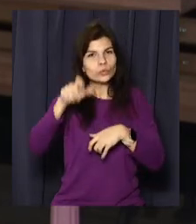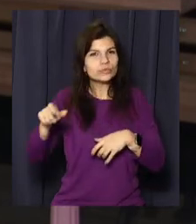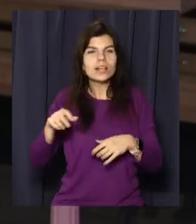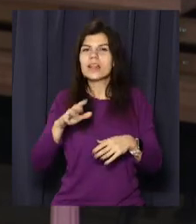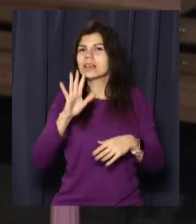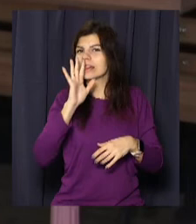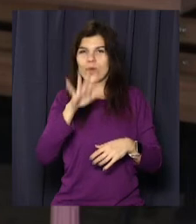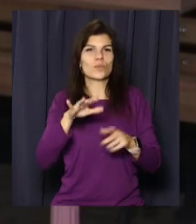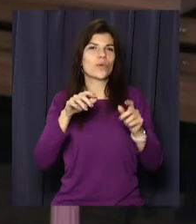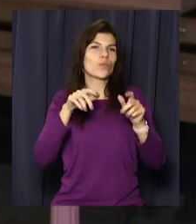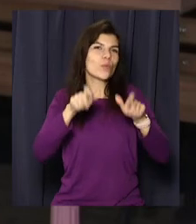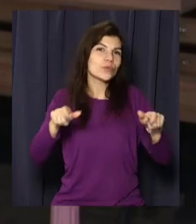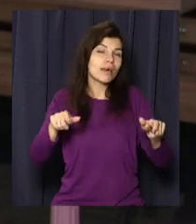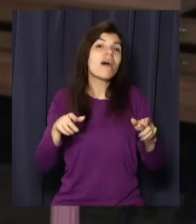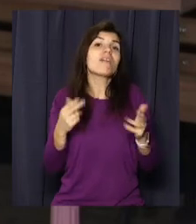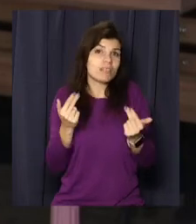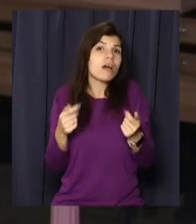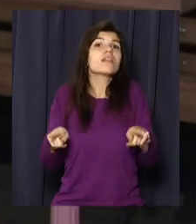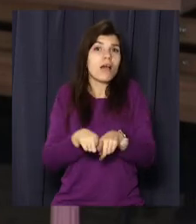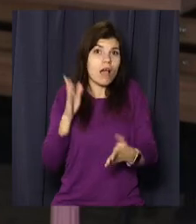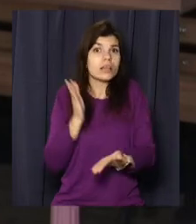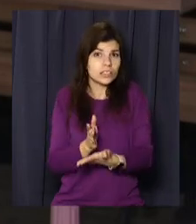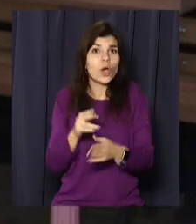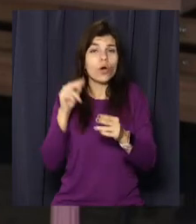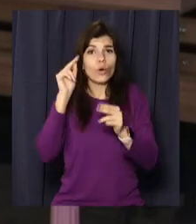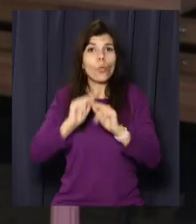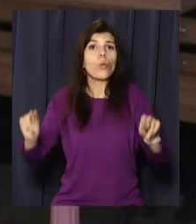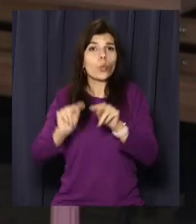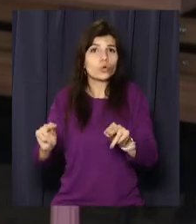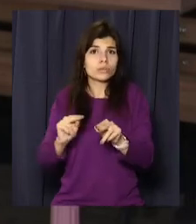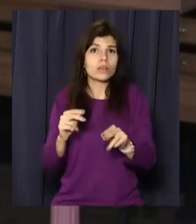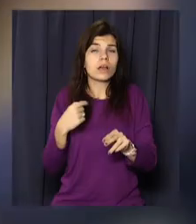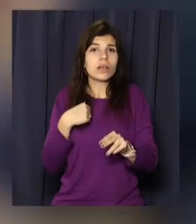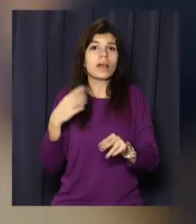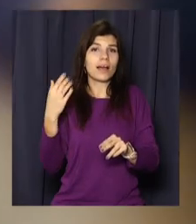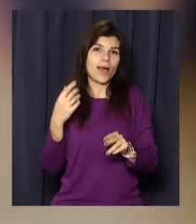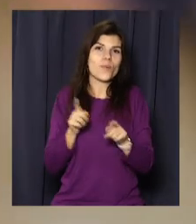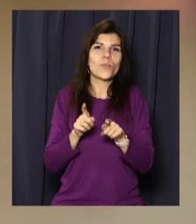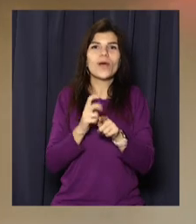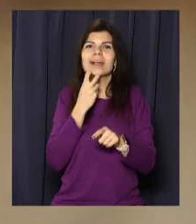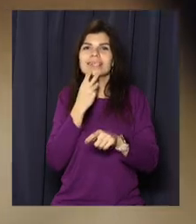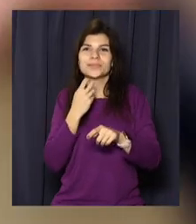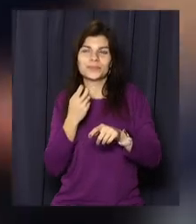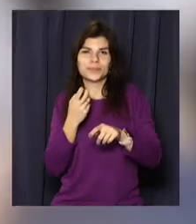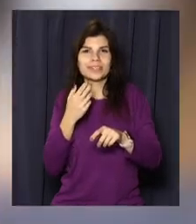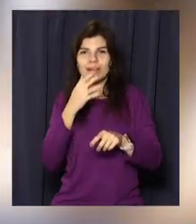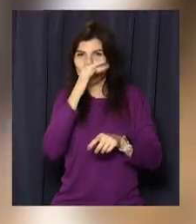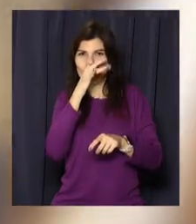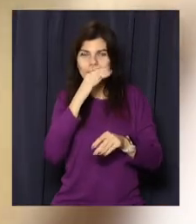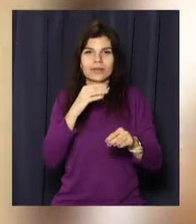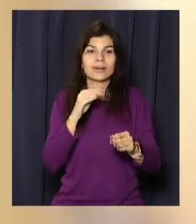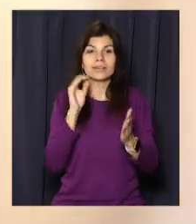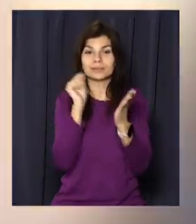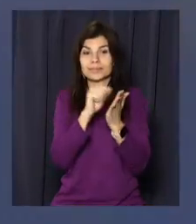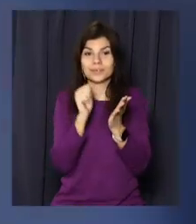не любить людей. Ну, такі є, на жаль, викладачі. Я це якось висміюю. Перевдягався у безхатченки, ремонтував